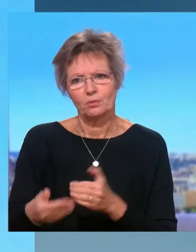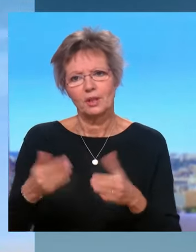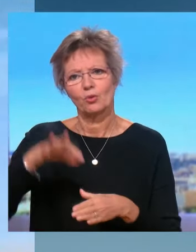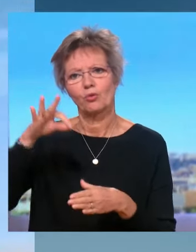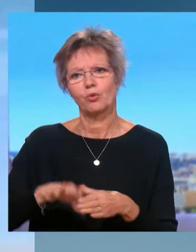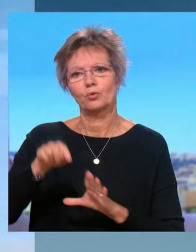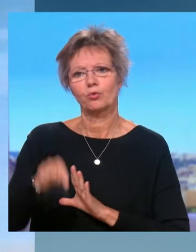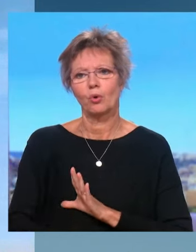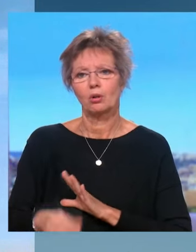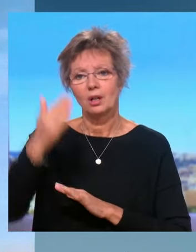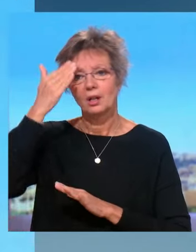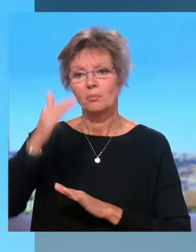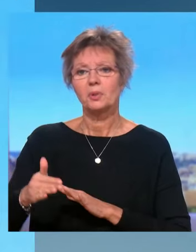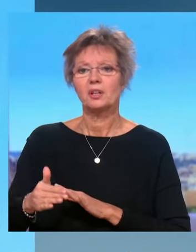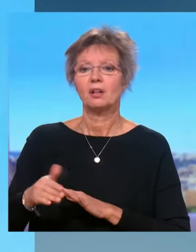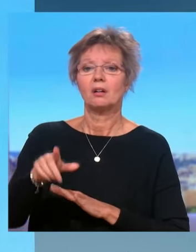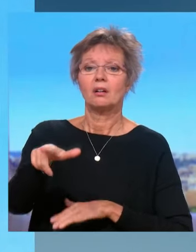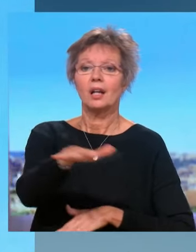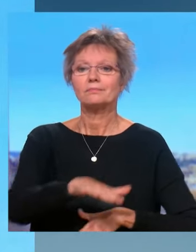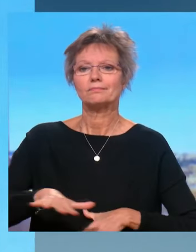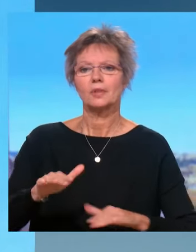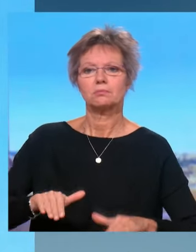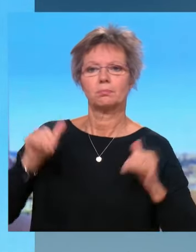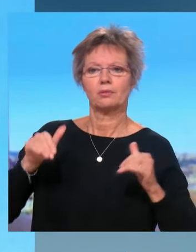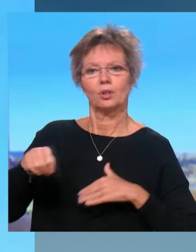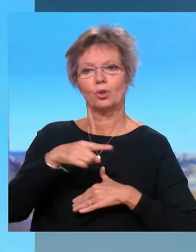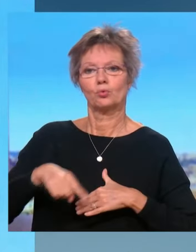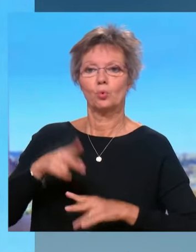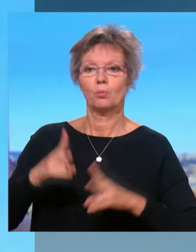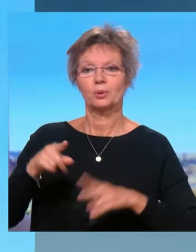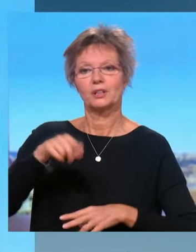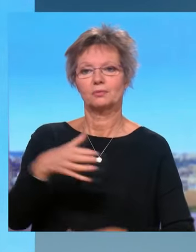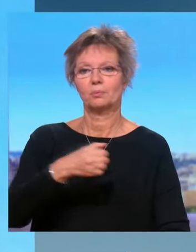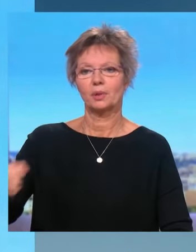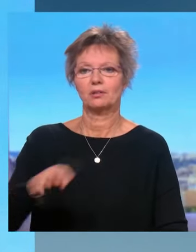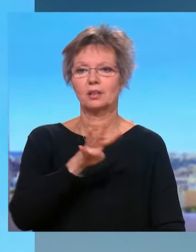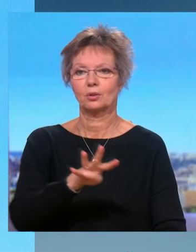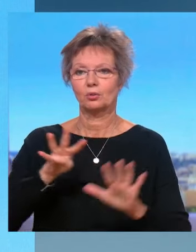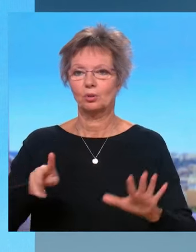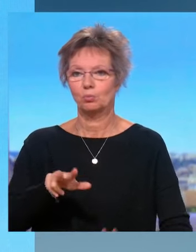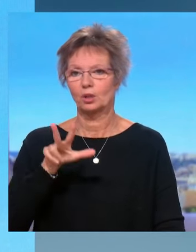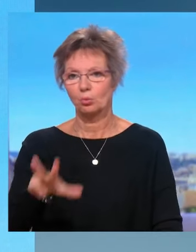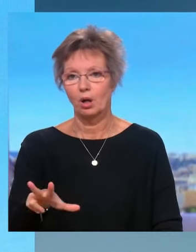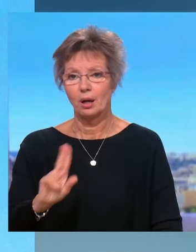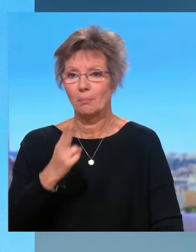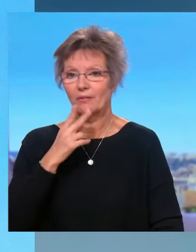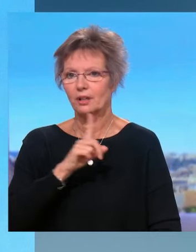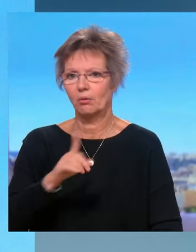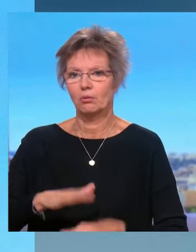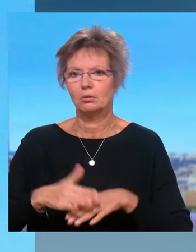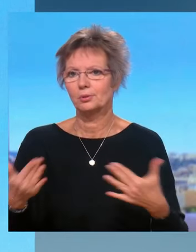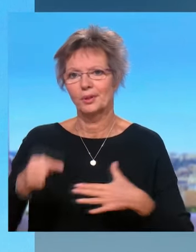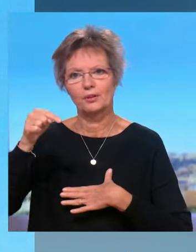Et si personne ne veut prendre ses responsabilités, alors, il nous faut prendre les nôtres avec peut-être un 49-3. Ce n'est pas une version idéale. Par contre,